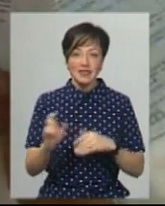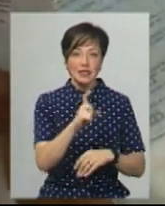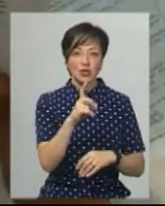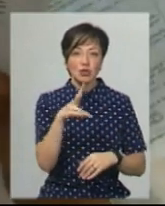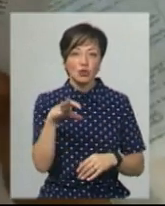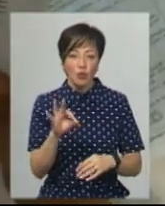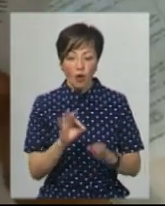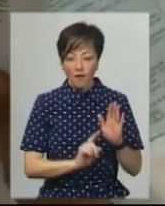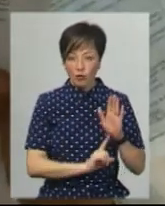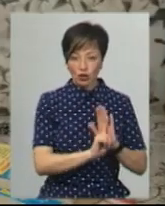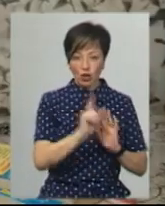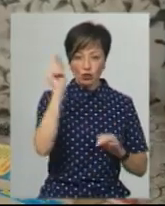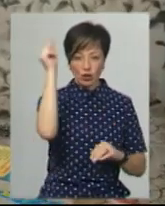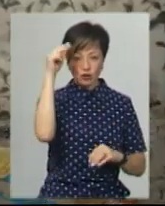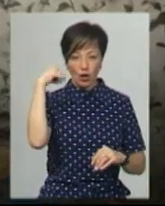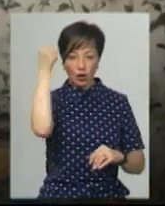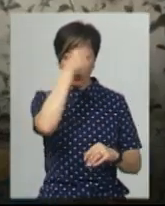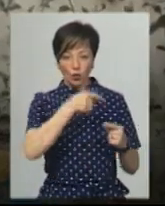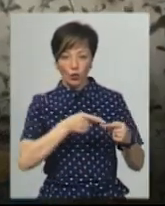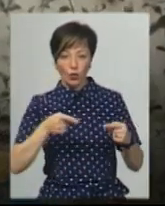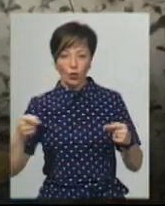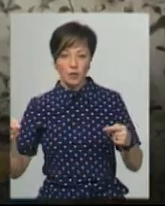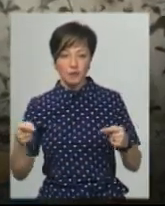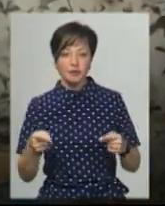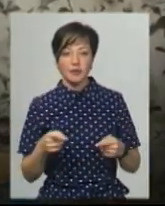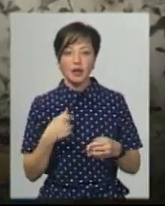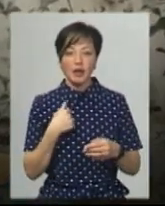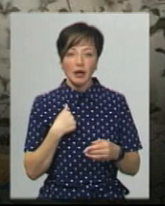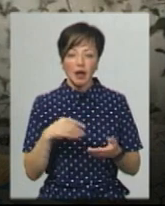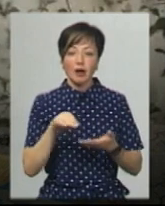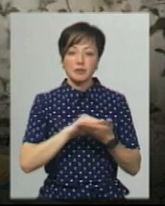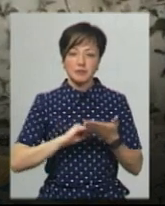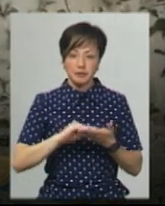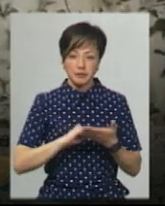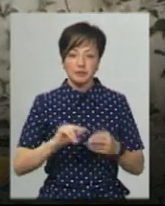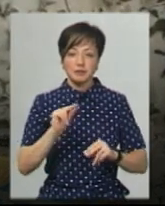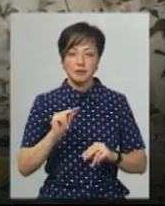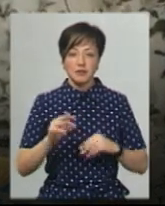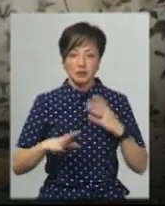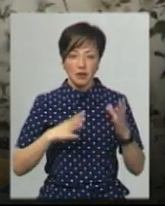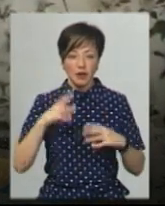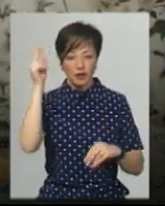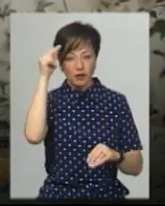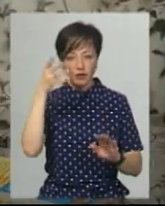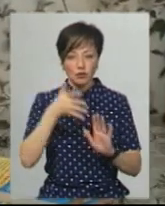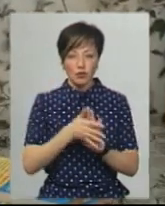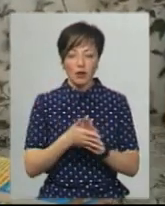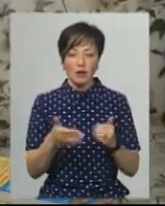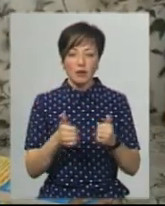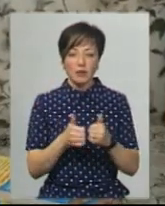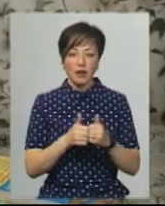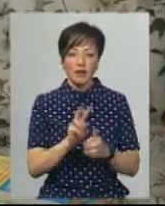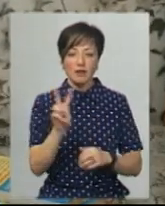оцінювання від початку навчального року. Основник репетиторів я користувався і я витрачав около 2-3